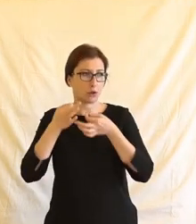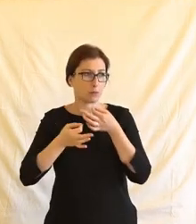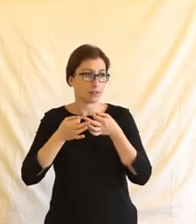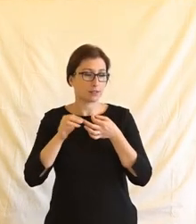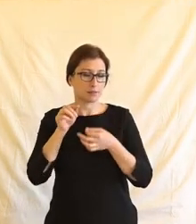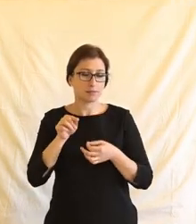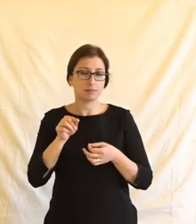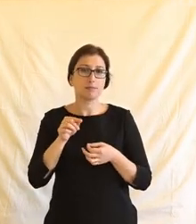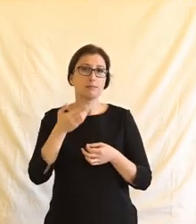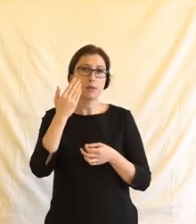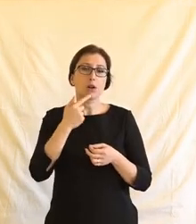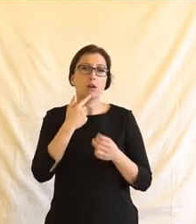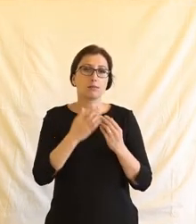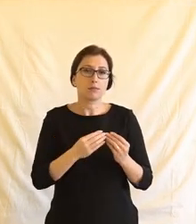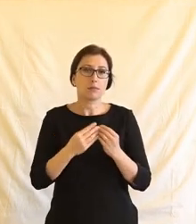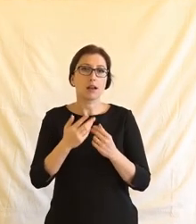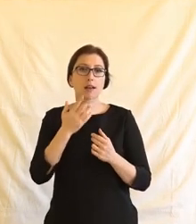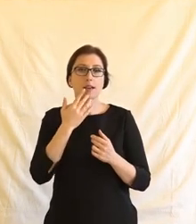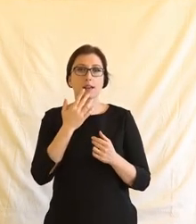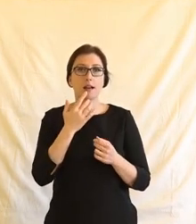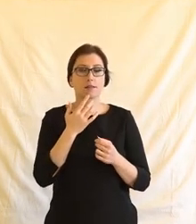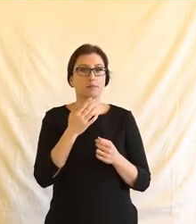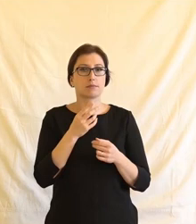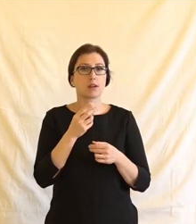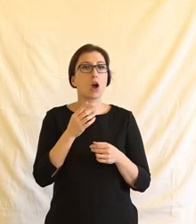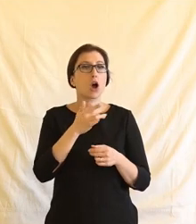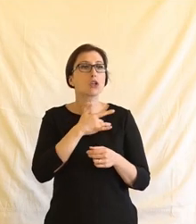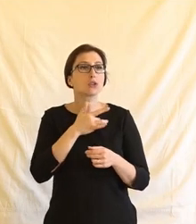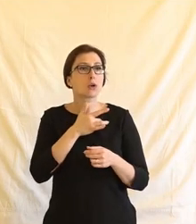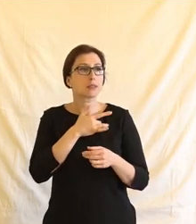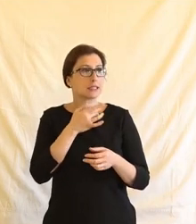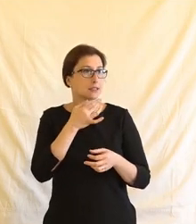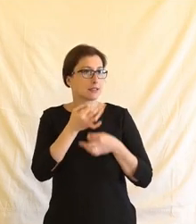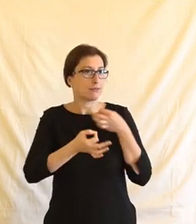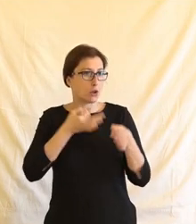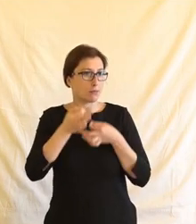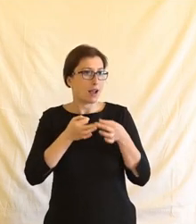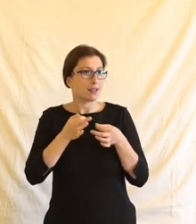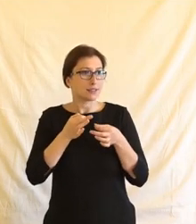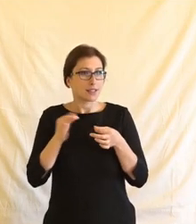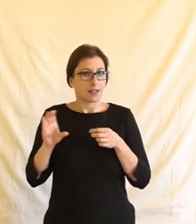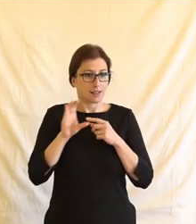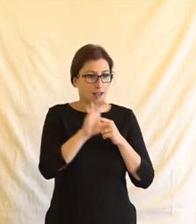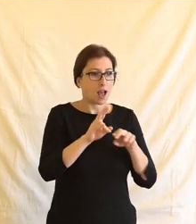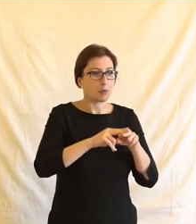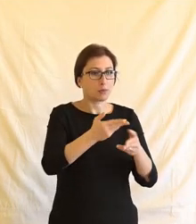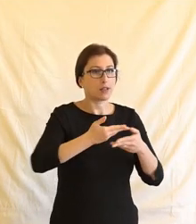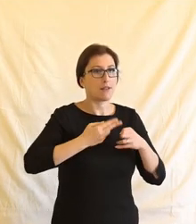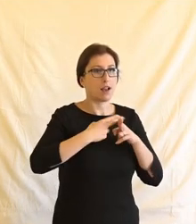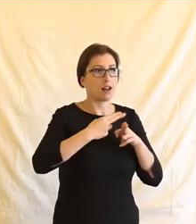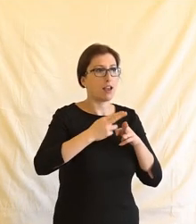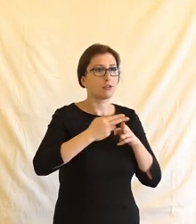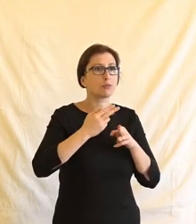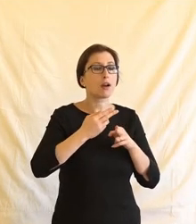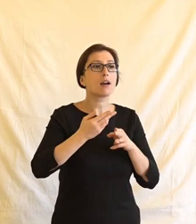Ono bylo řečeno vlastně, jakým způsobem tedy by osobní data mohla přispívat ke kvalitě léčby, ale vlastně z doby covidu jsme